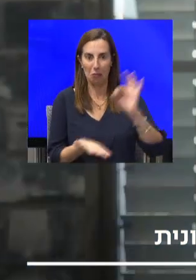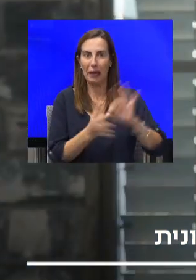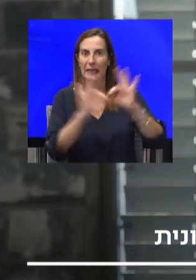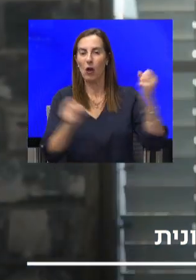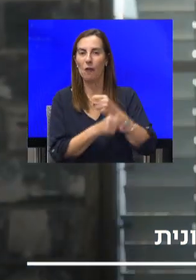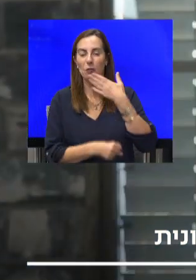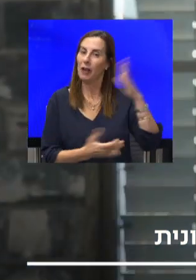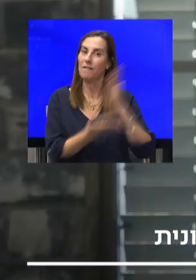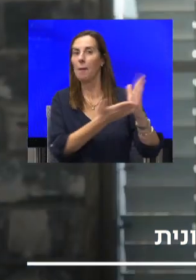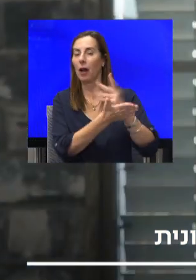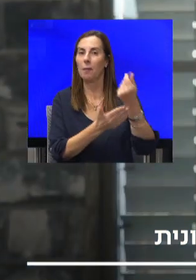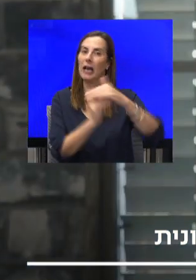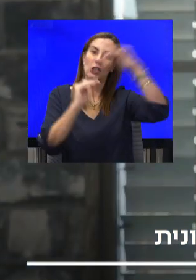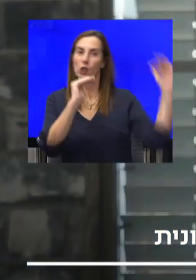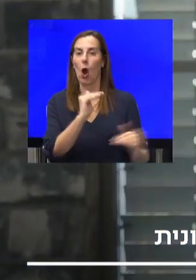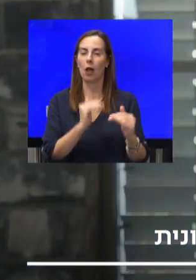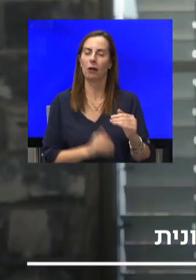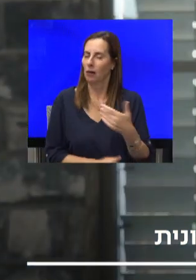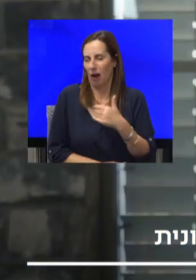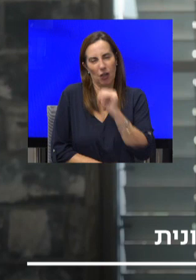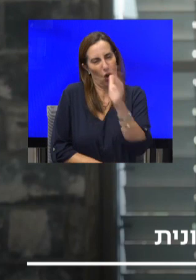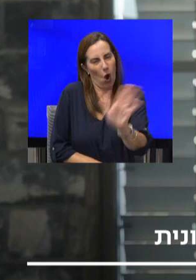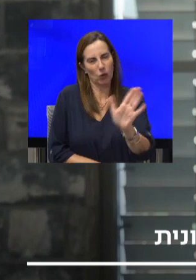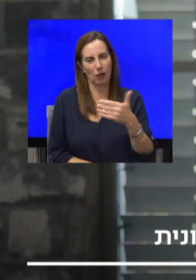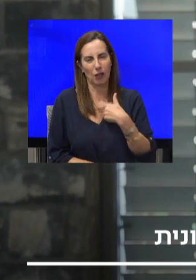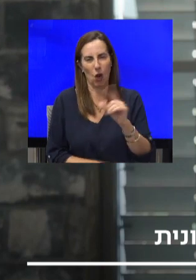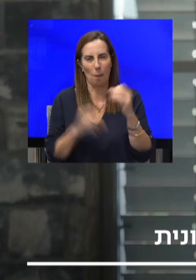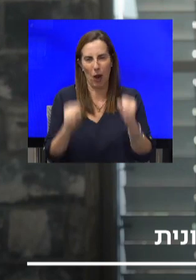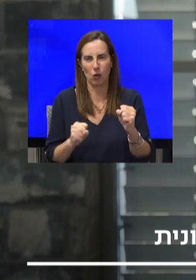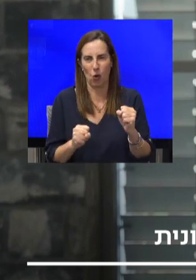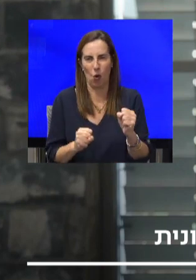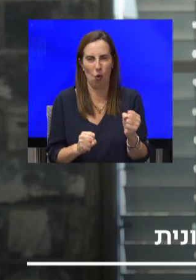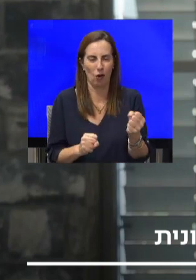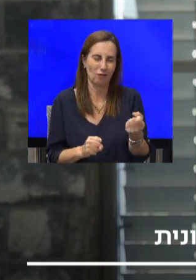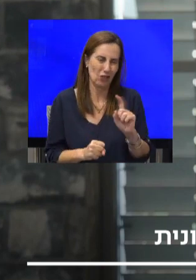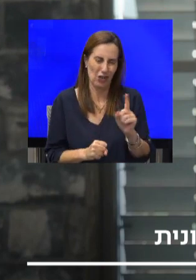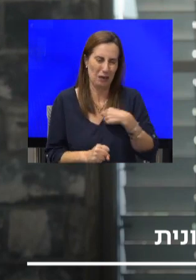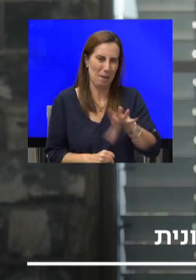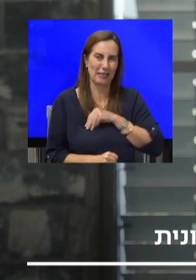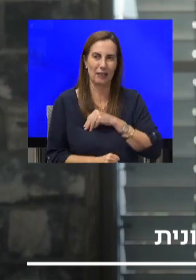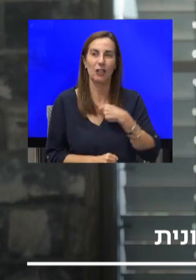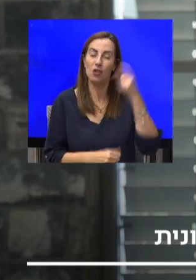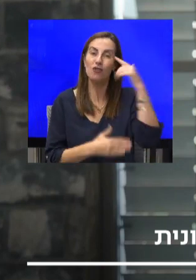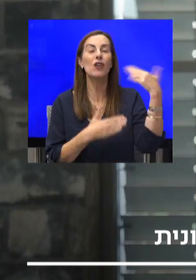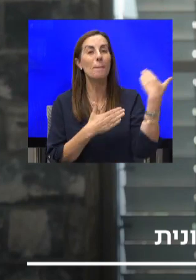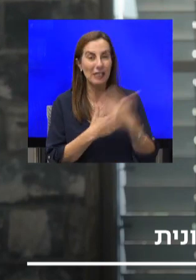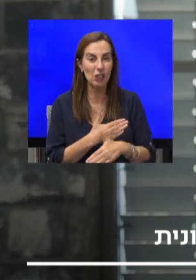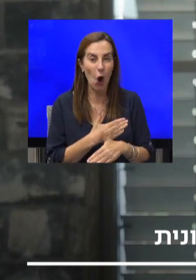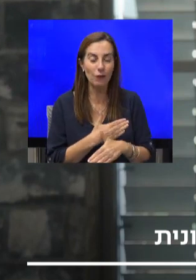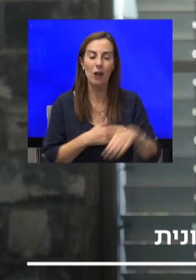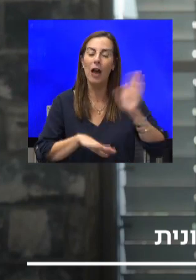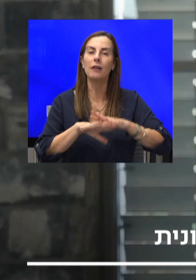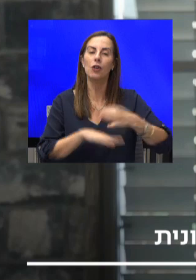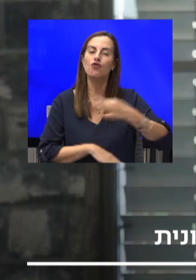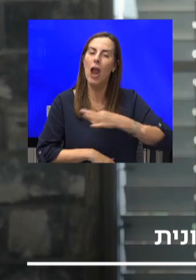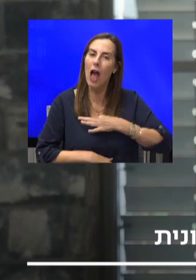לא, קודם כל, אני לא רוצה, אני לא בתור בהכרח שותף לאמירה בריונות. אני חושב שבסופו של דבר, התפקיד שלנו כרגולטורים הוא